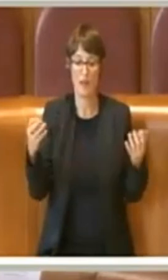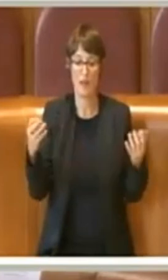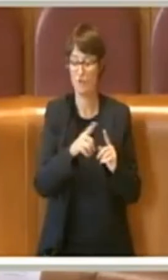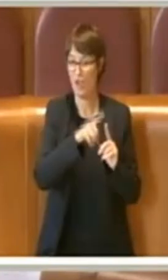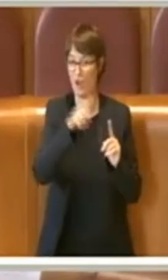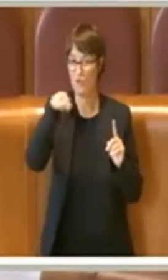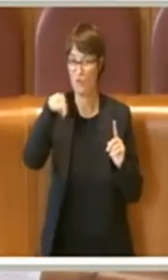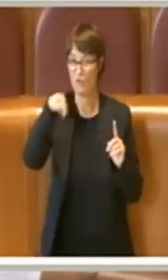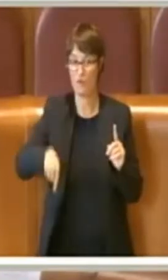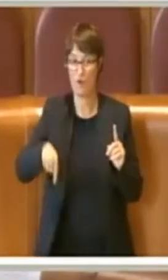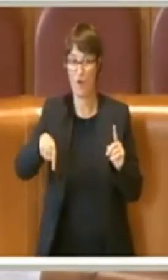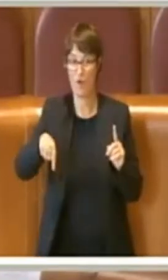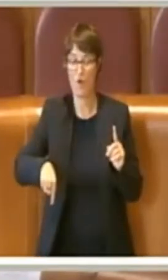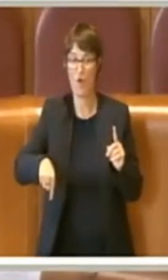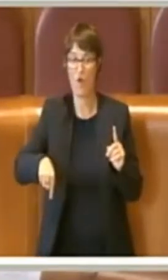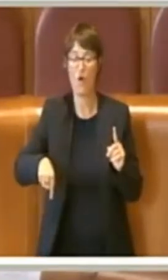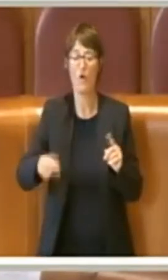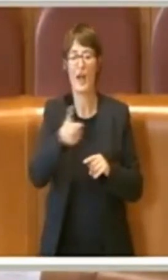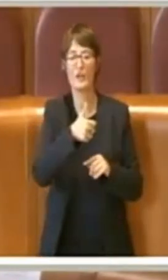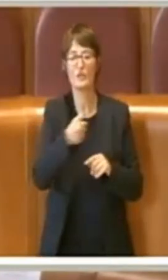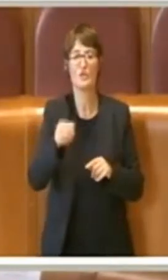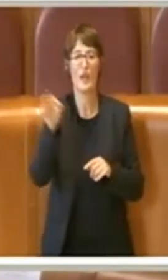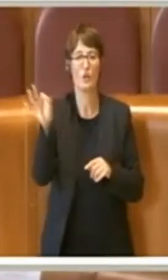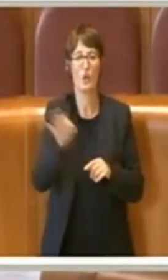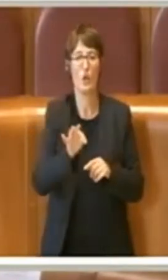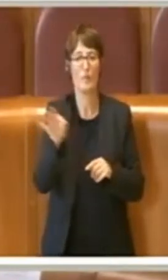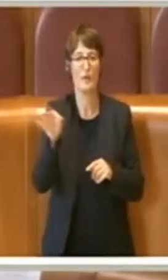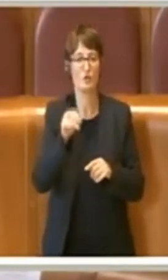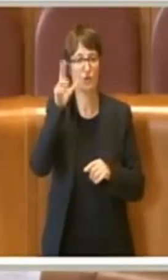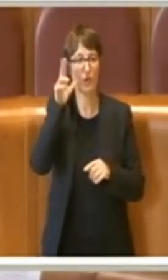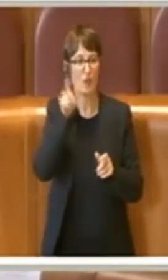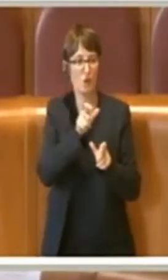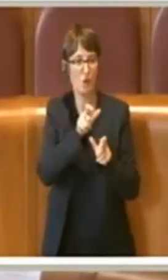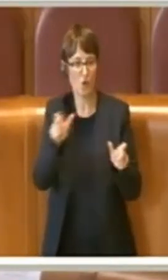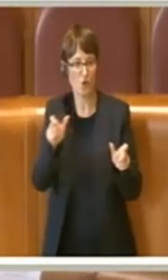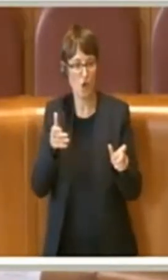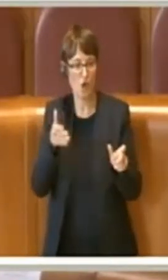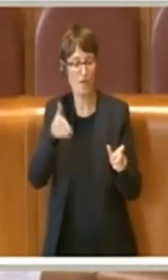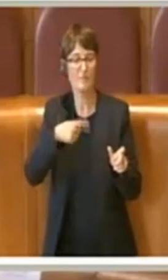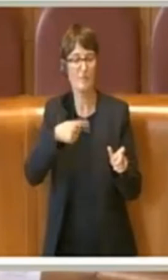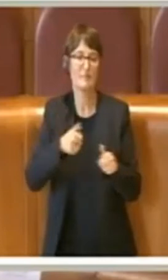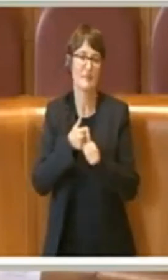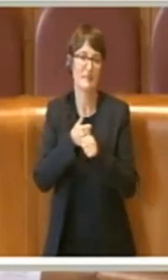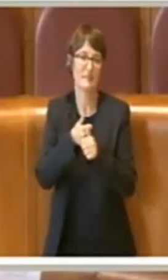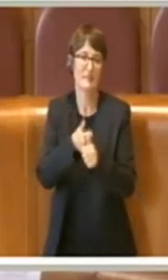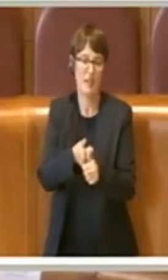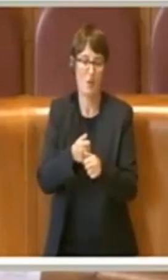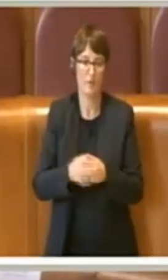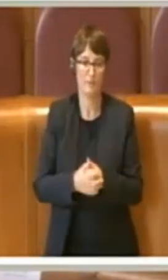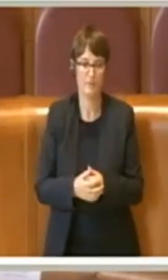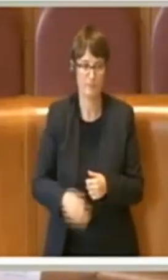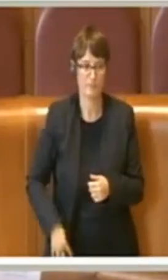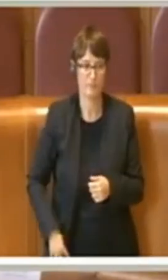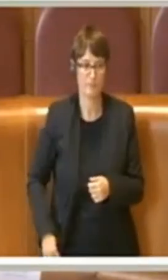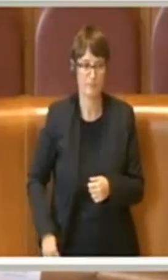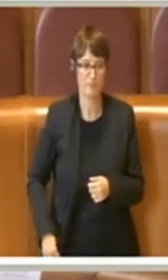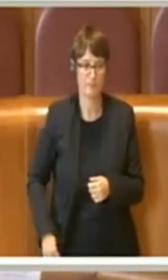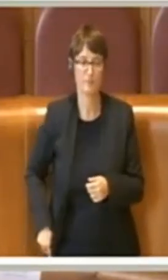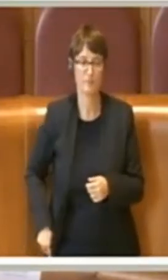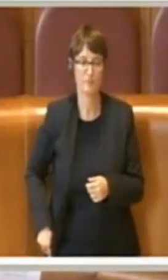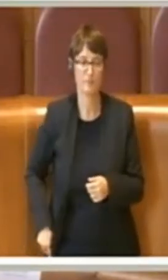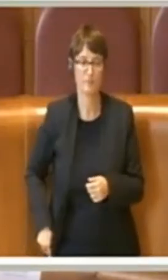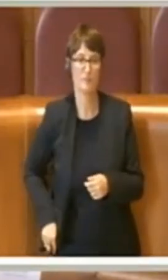del 100% rispetto al giugno del 2019 e più del 54